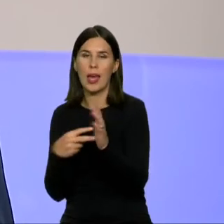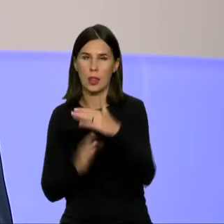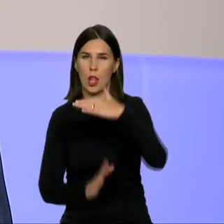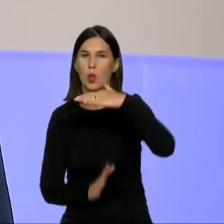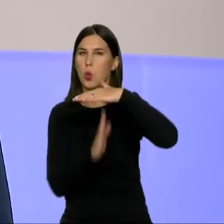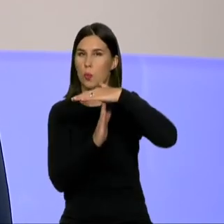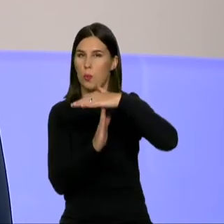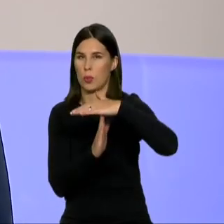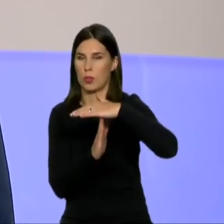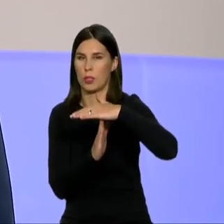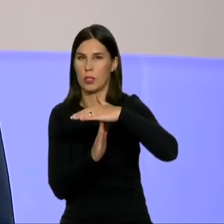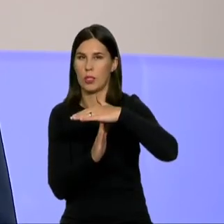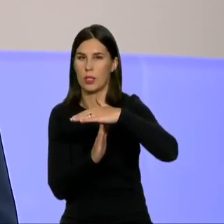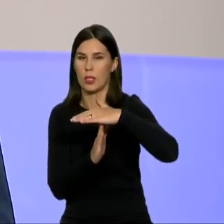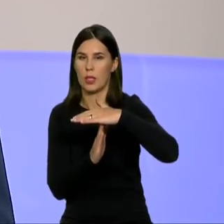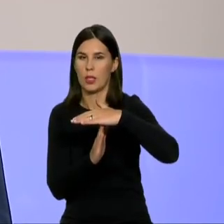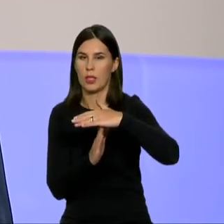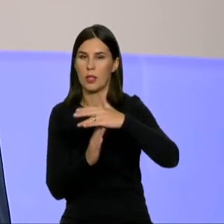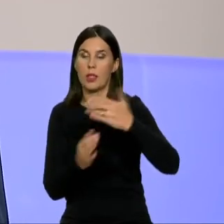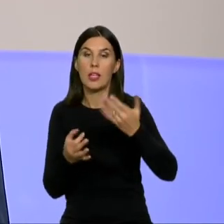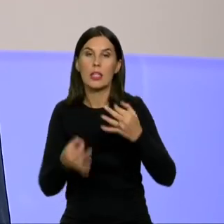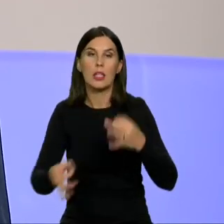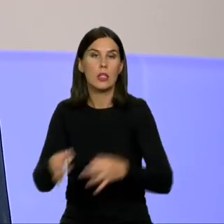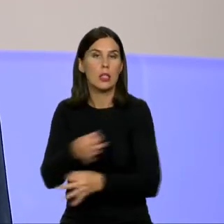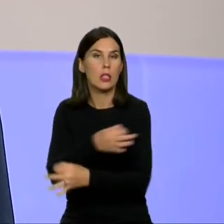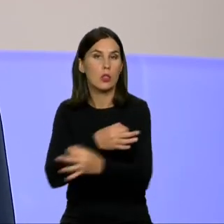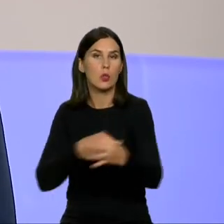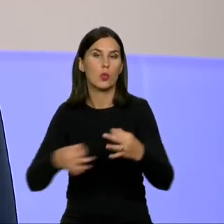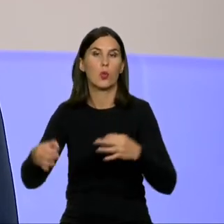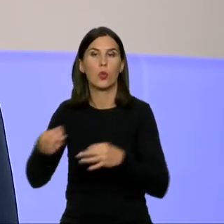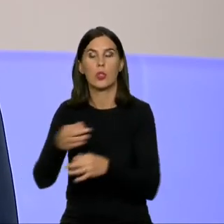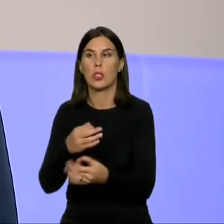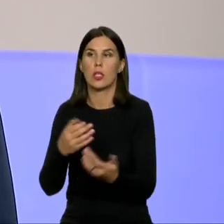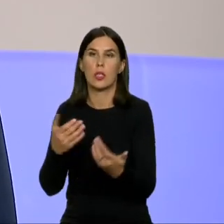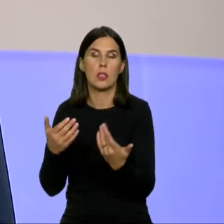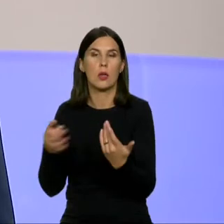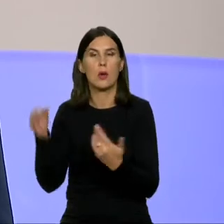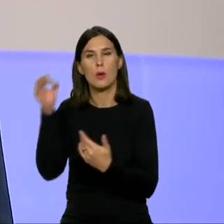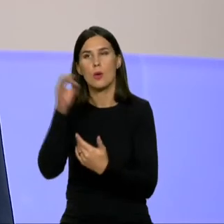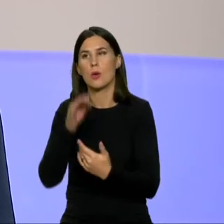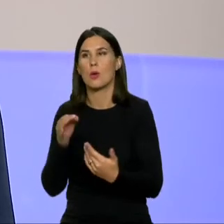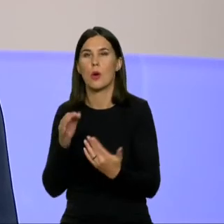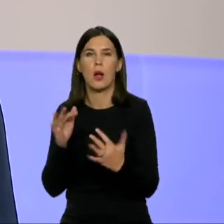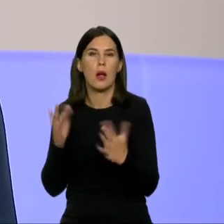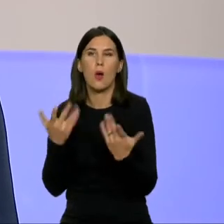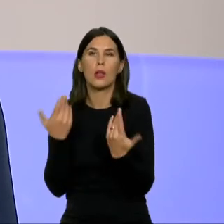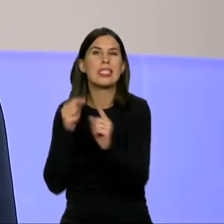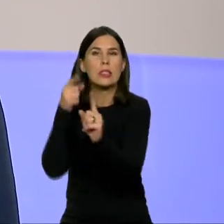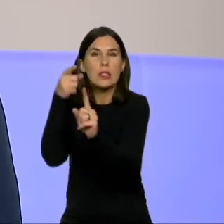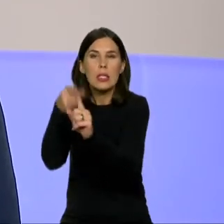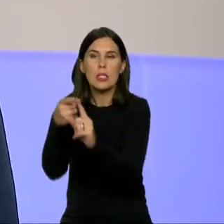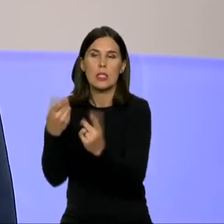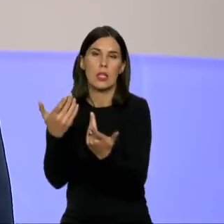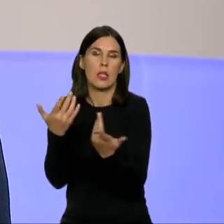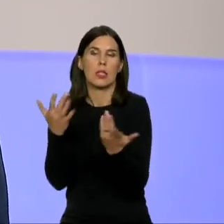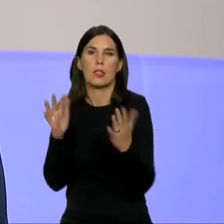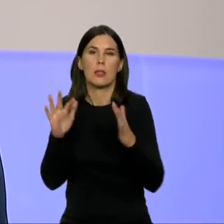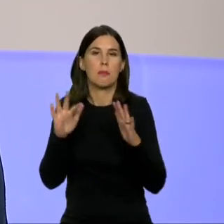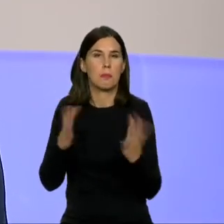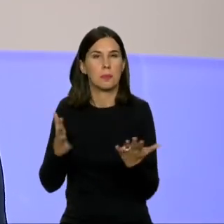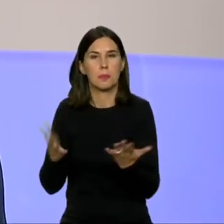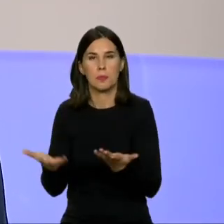tos visos diskusijos apie tai, ko mes siekėme Europos Sąjungos institucijos ir kas tenai siekė galų galę